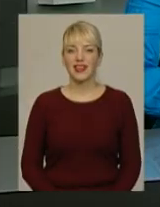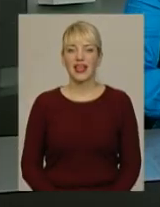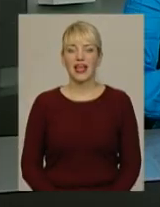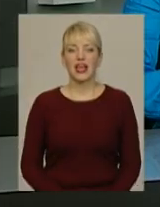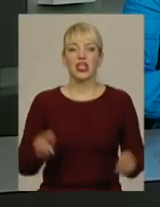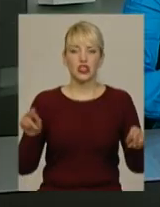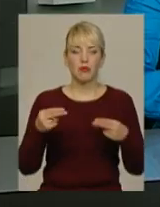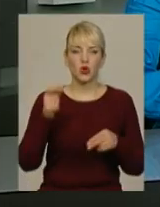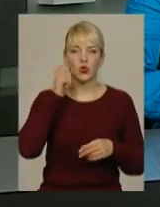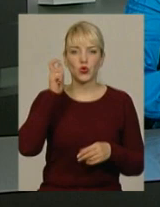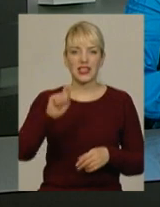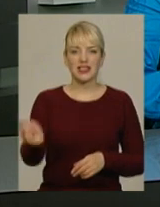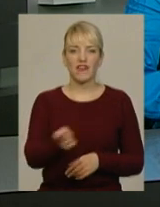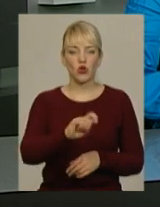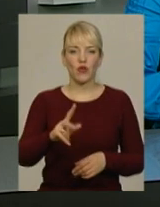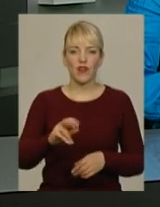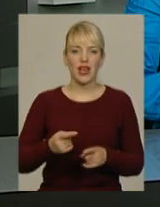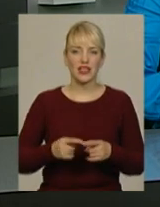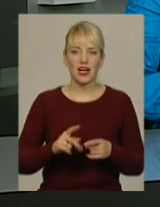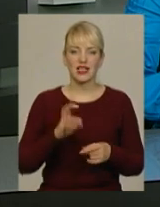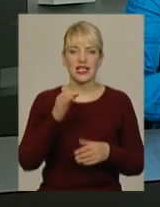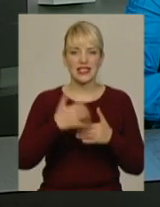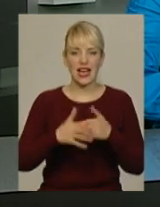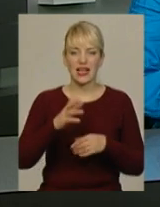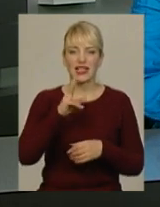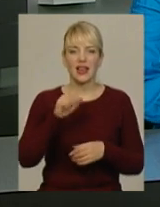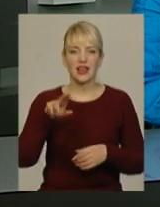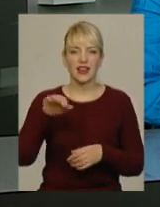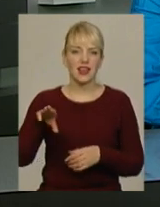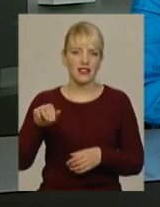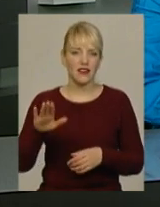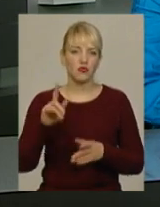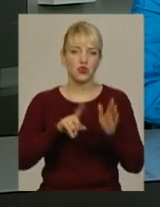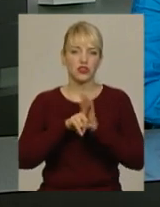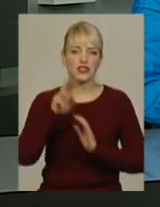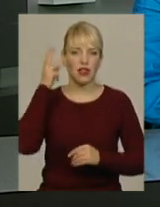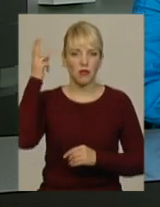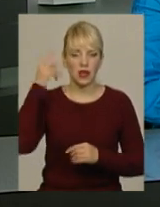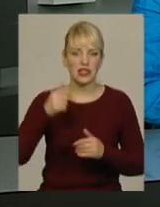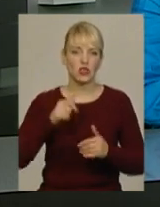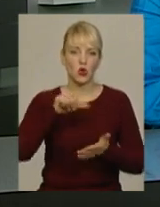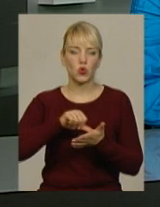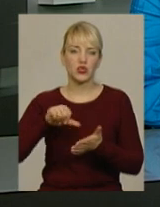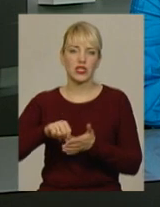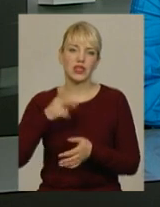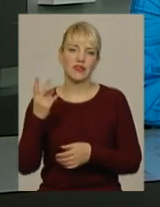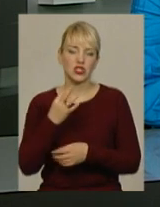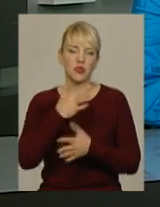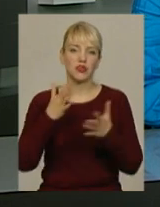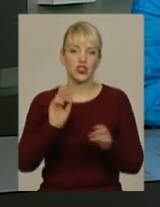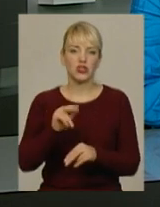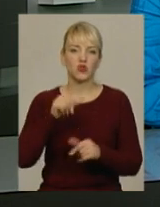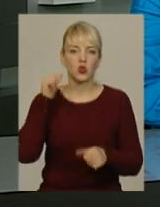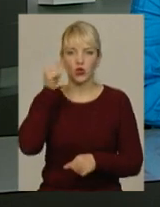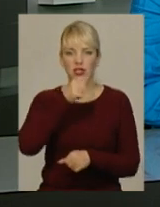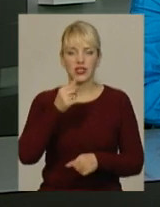Чемпіонат України з фехтування на шпагах серед кадетів сьогодні розпочався у Хмельницькому. Учасників вдвічі більше, ніж торік